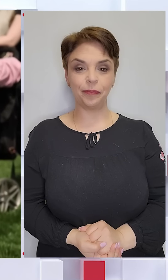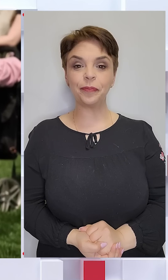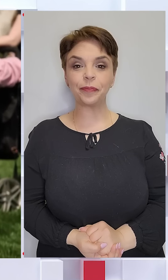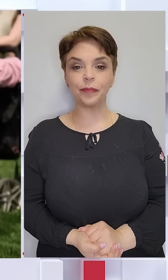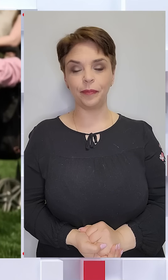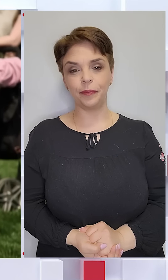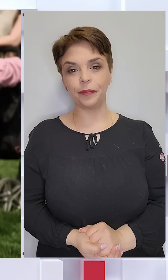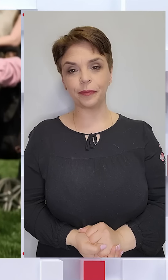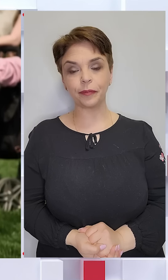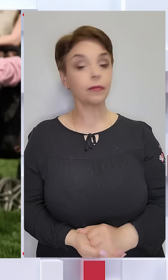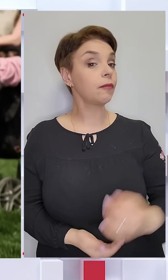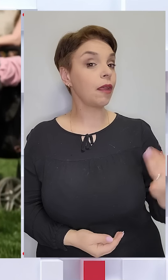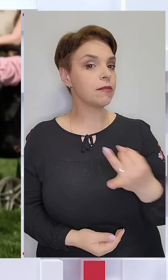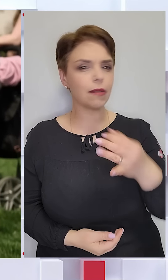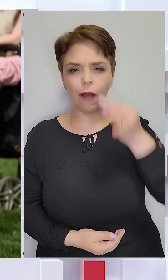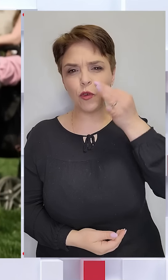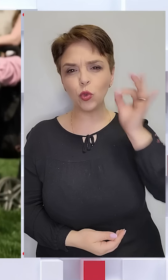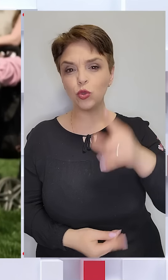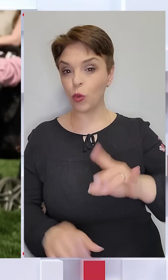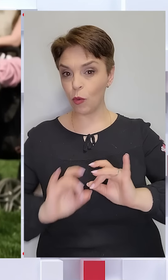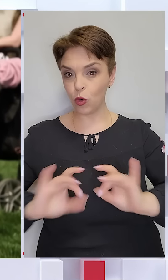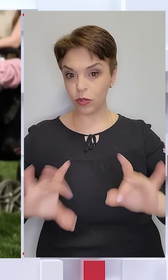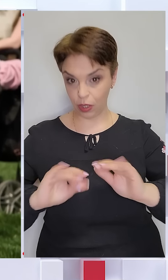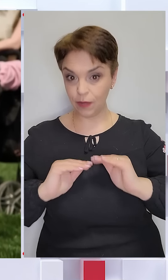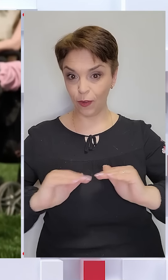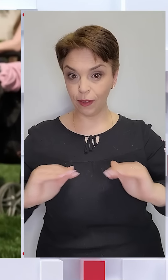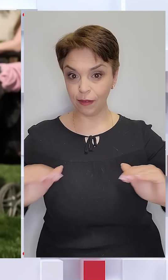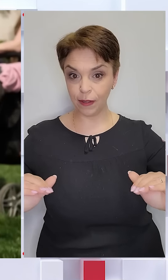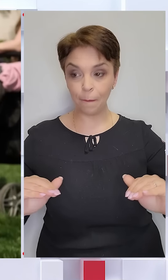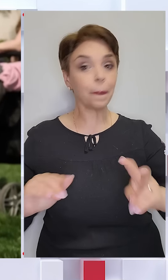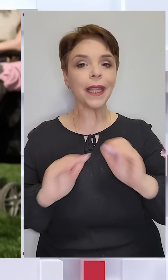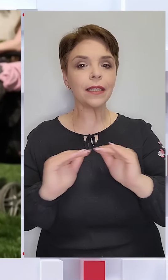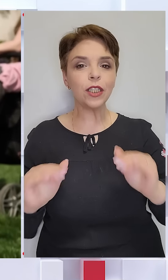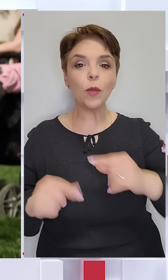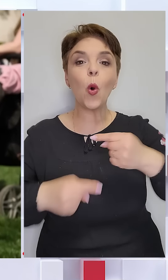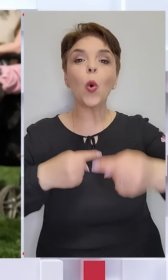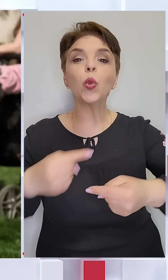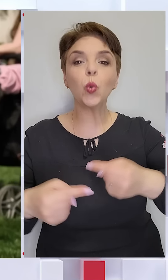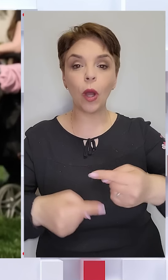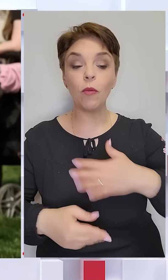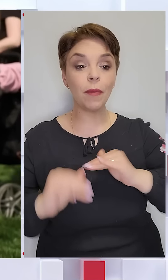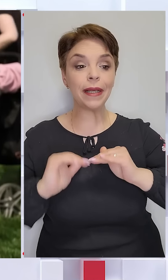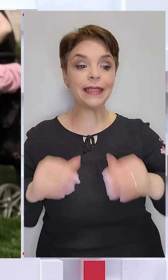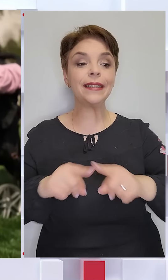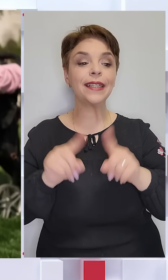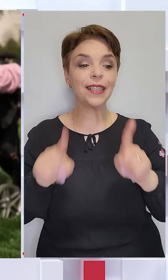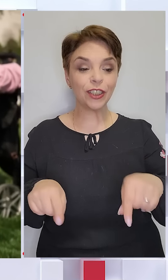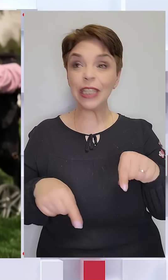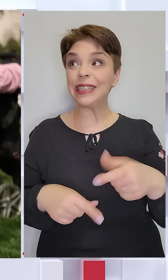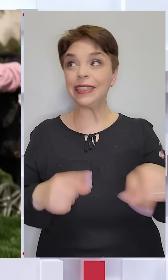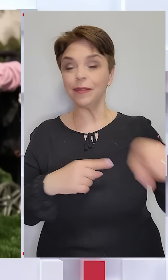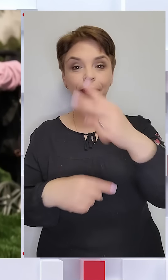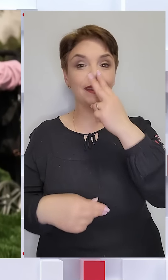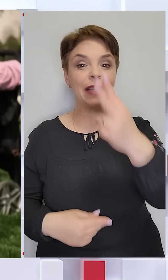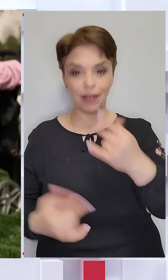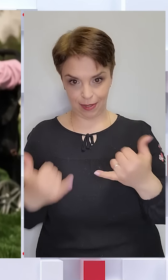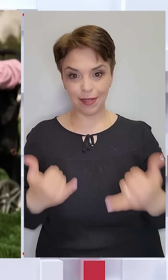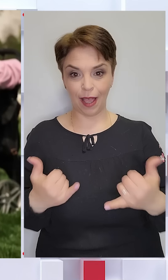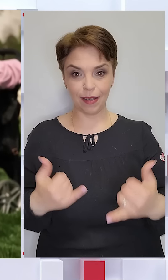щоб розказувати дітям. Не дітям, онукам. Бо мої діти теж не здивляться зараз.